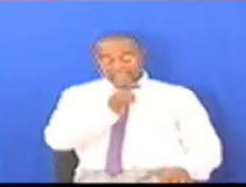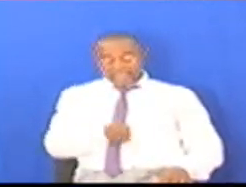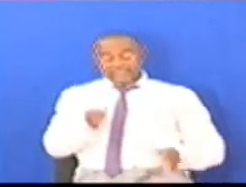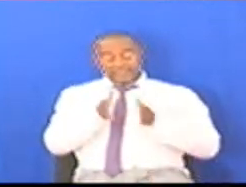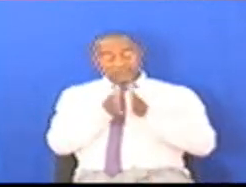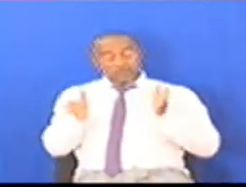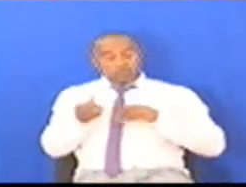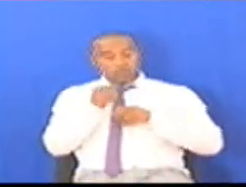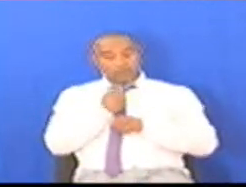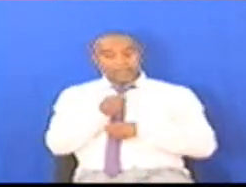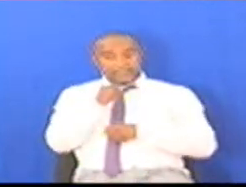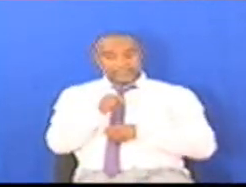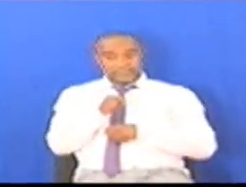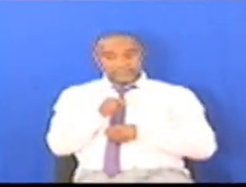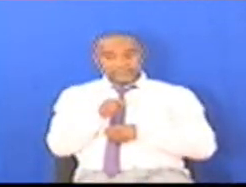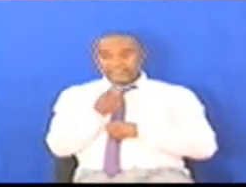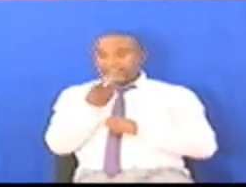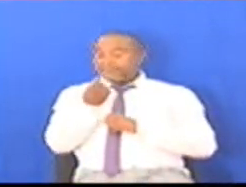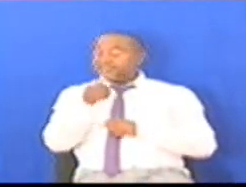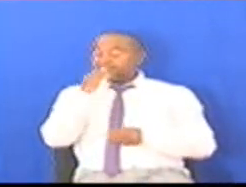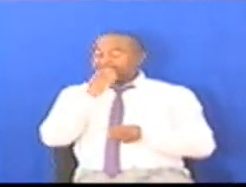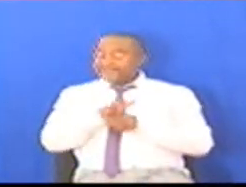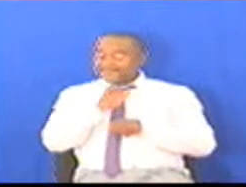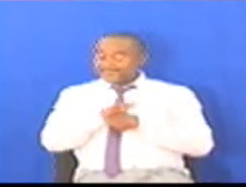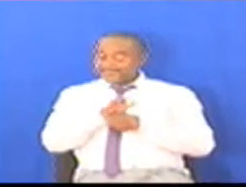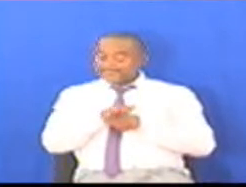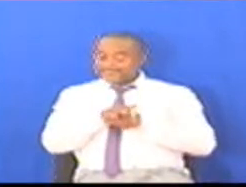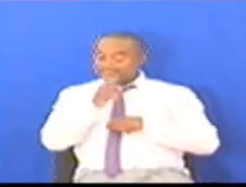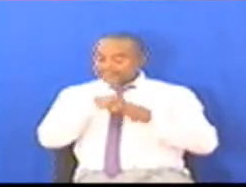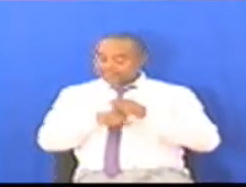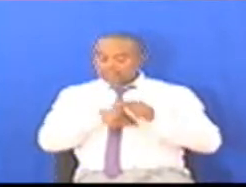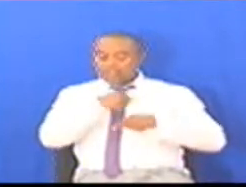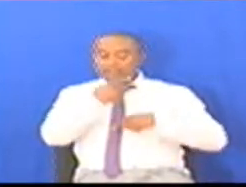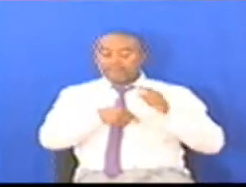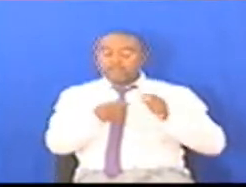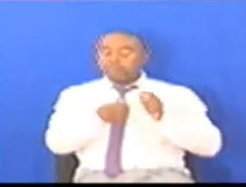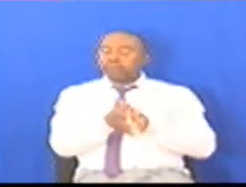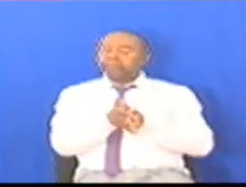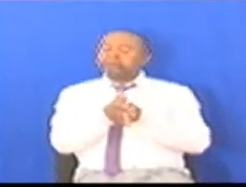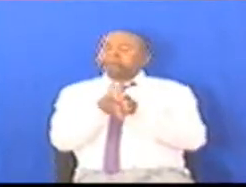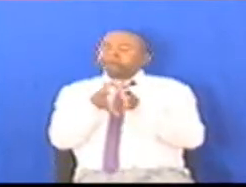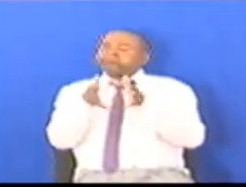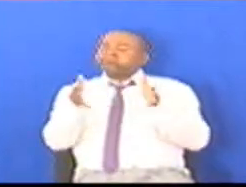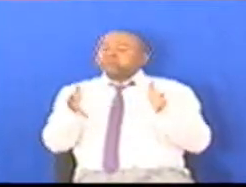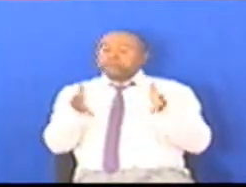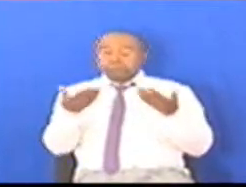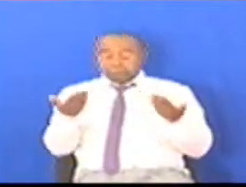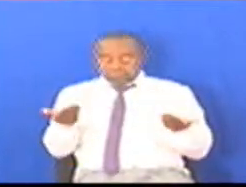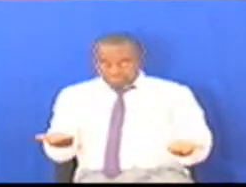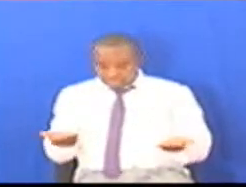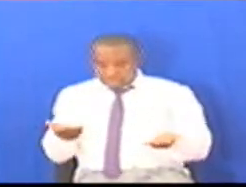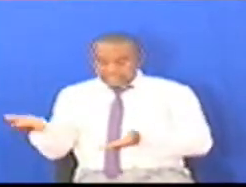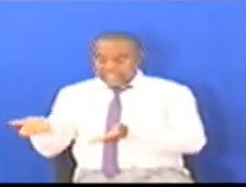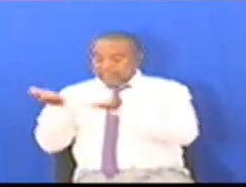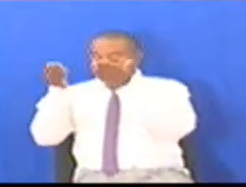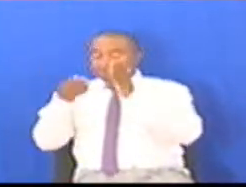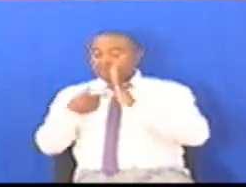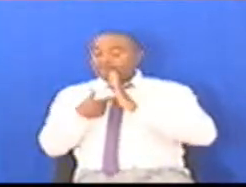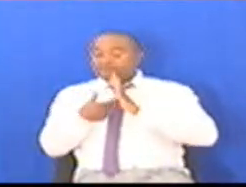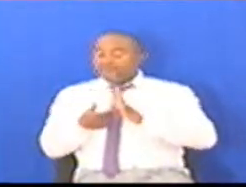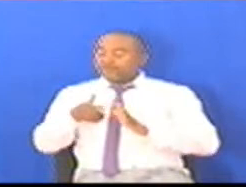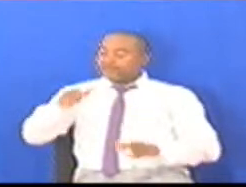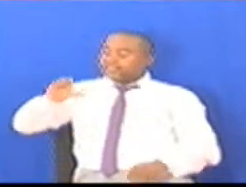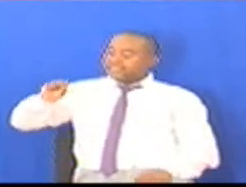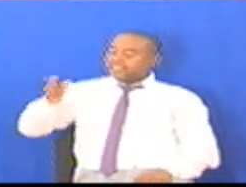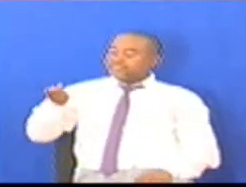hii Fevanyingi zimekuenda kwenye Miradi ya mikubwa ya maendeleo Kama SDR Na steglas